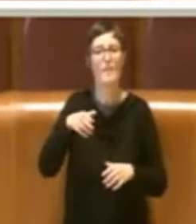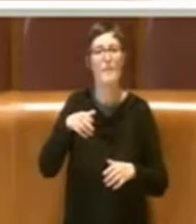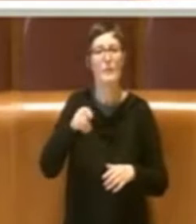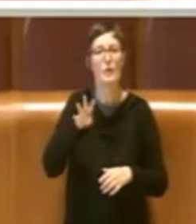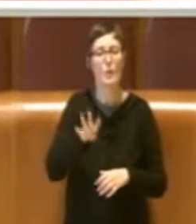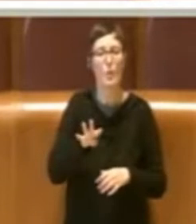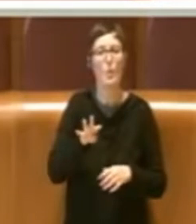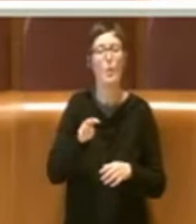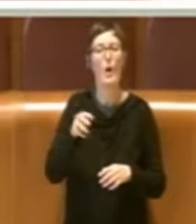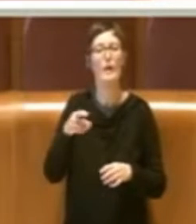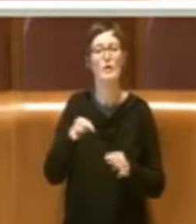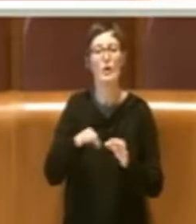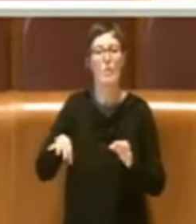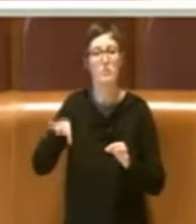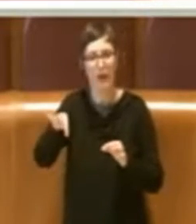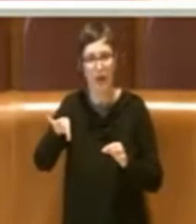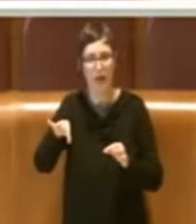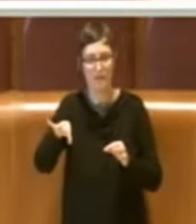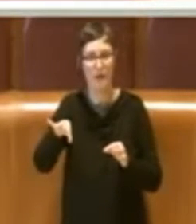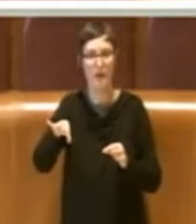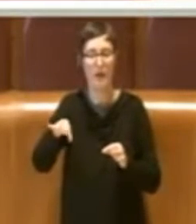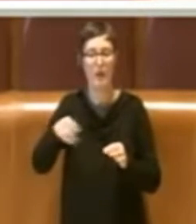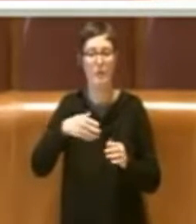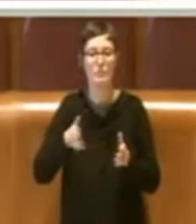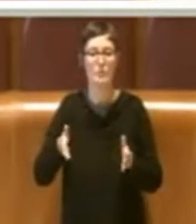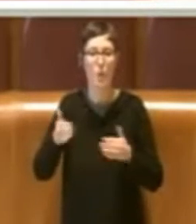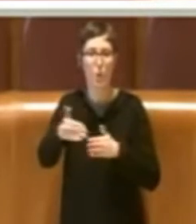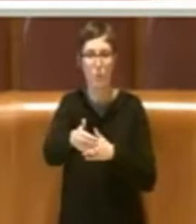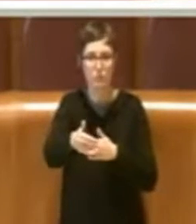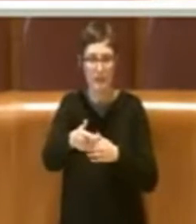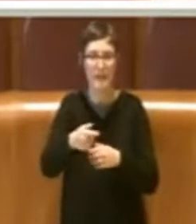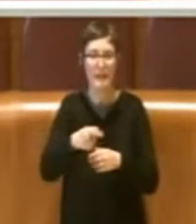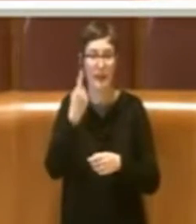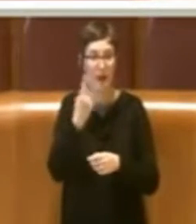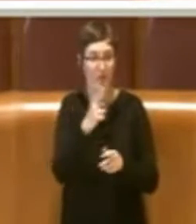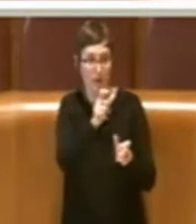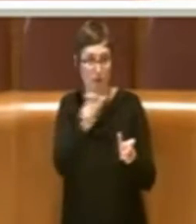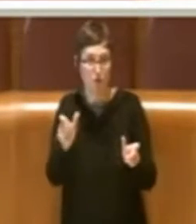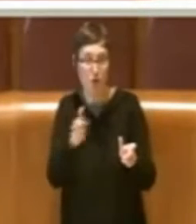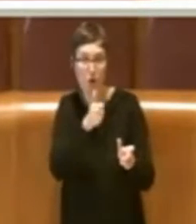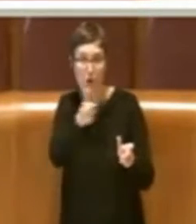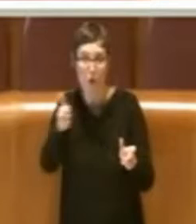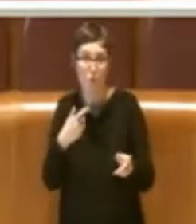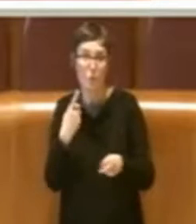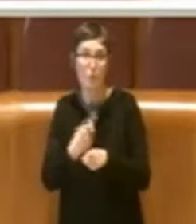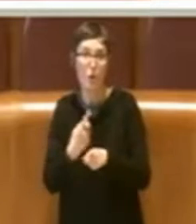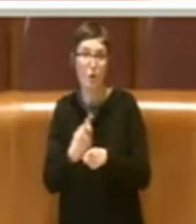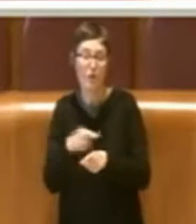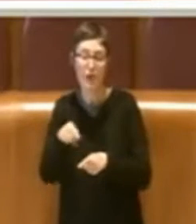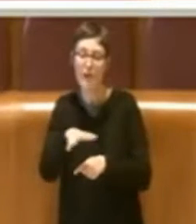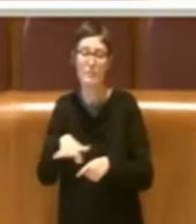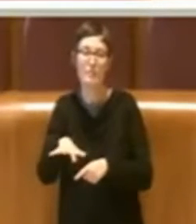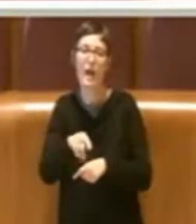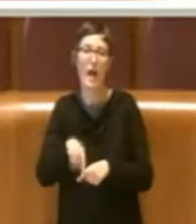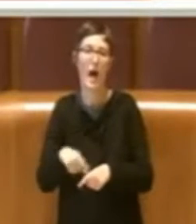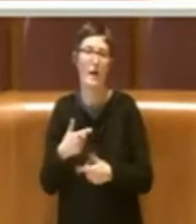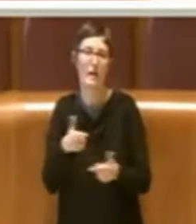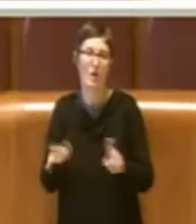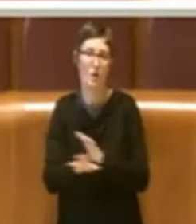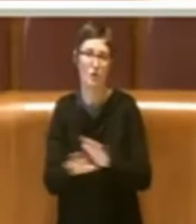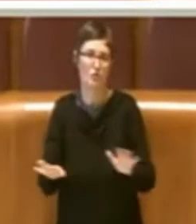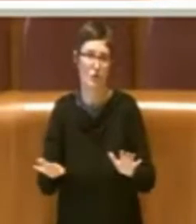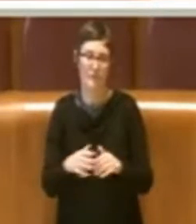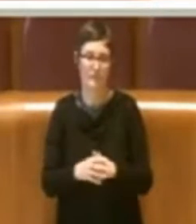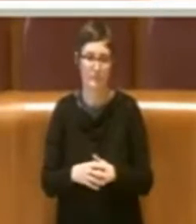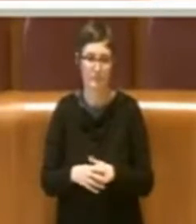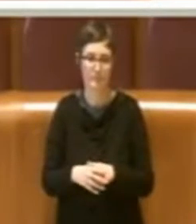verde a persona, in quest'area quando dovrebbero essere 9 metri cubi di verde a persona. Ecco, l'azione del